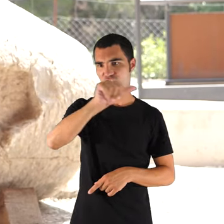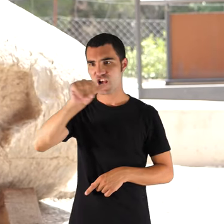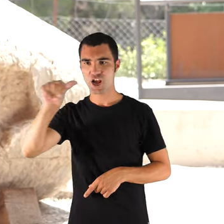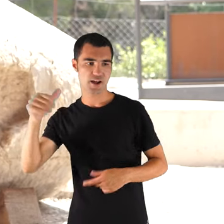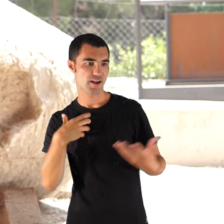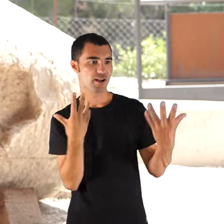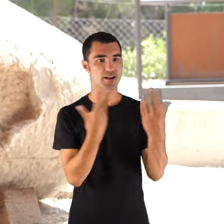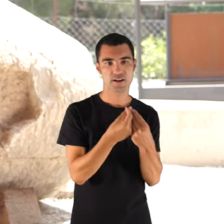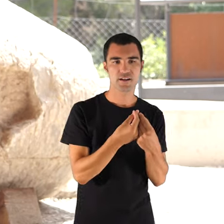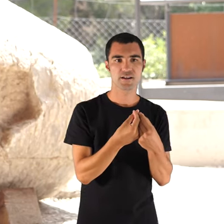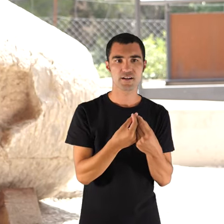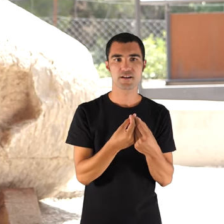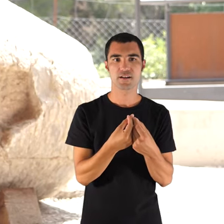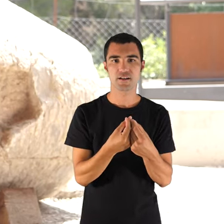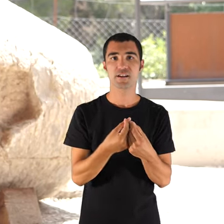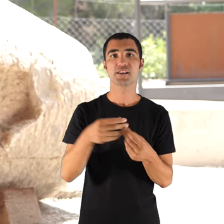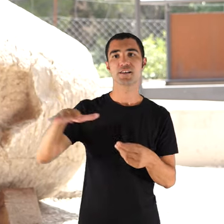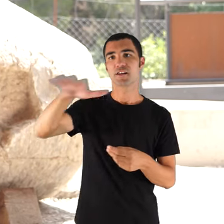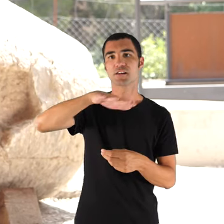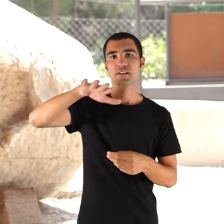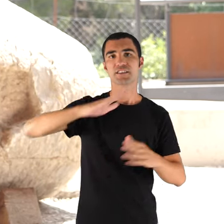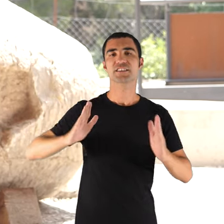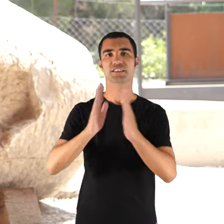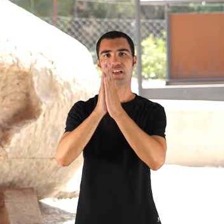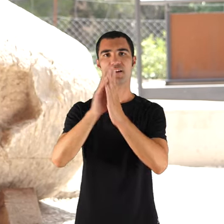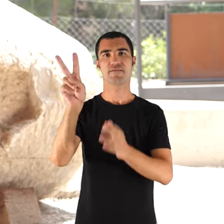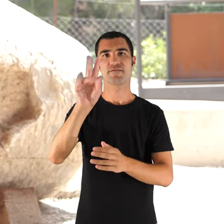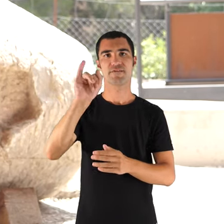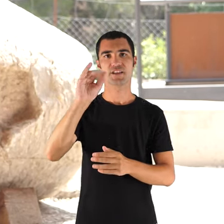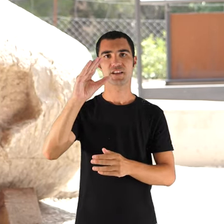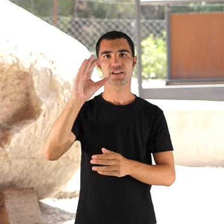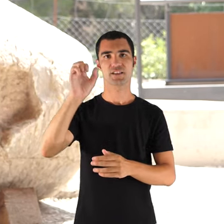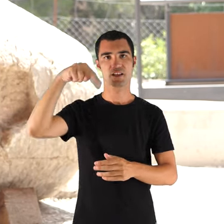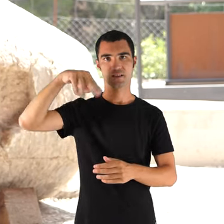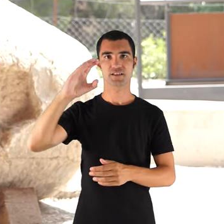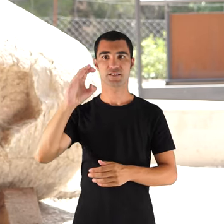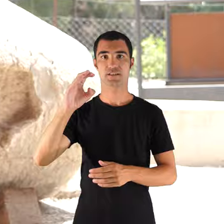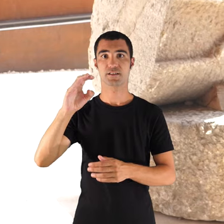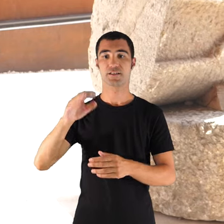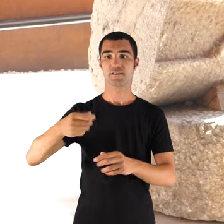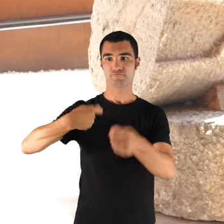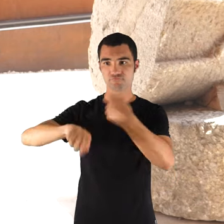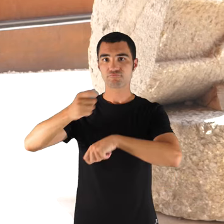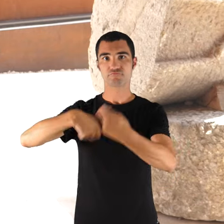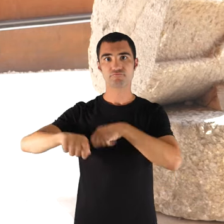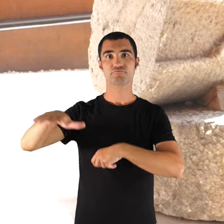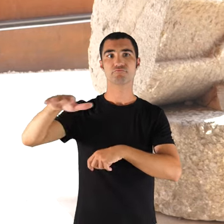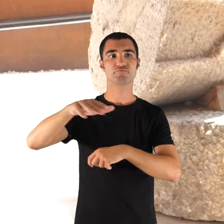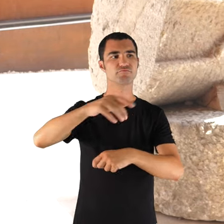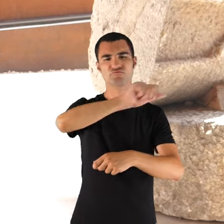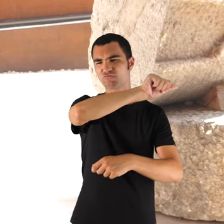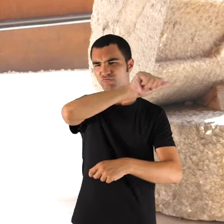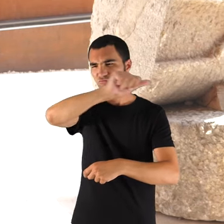tota la setmana a Sant Visan. Duem els peix, cas patró, tota la setmana.